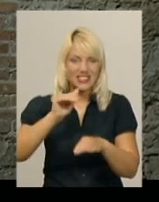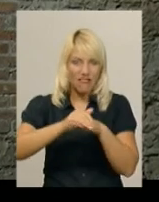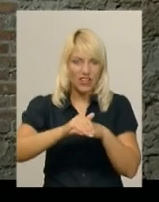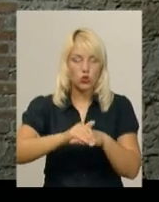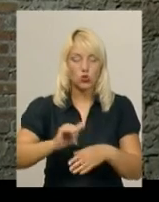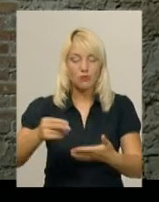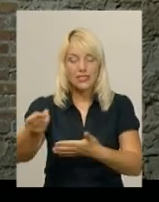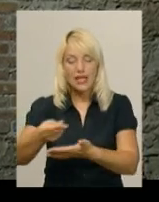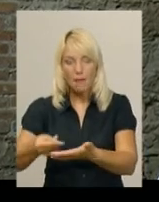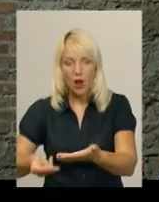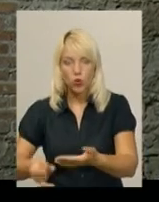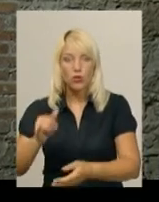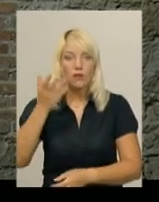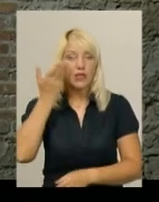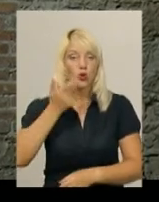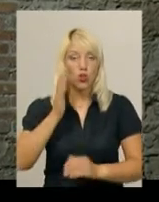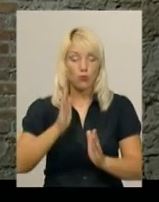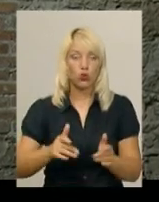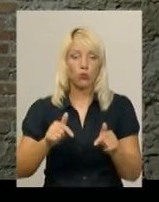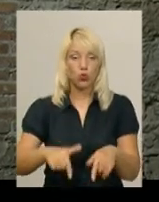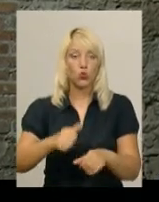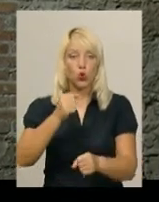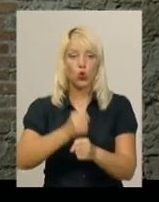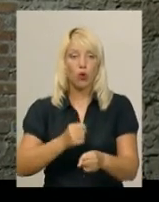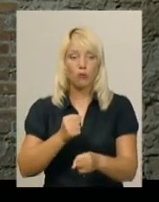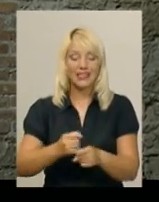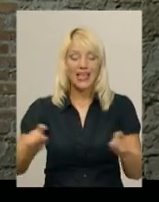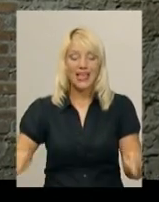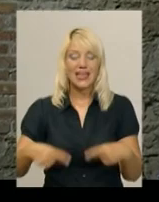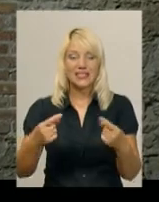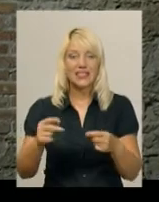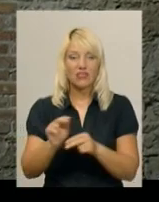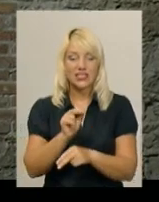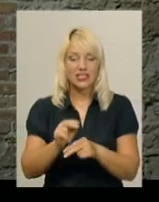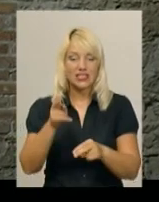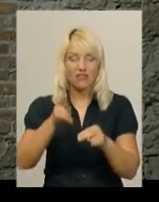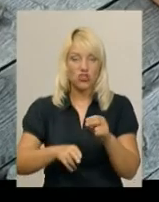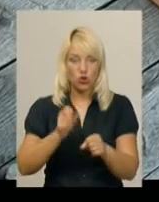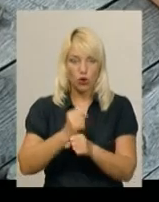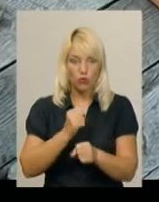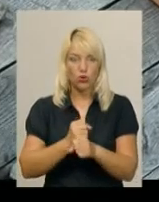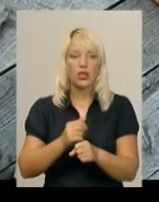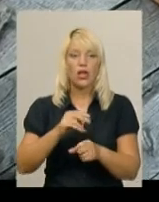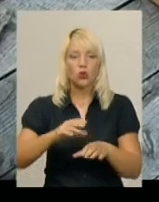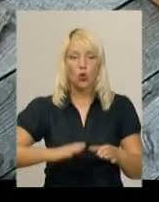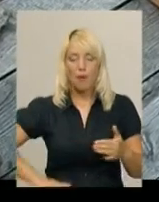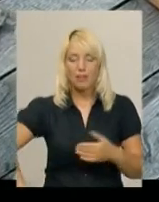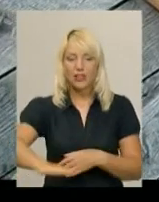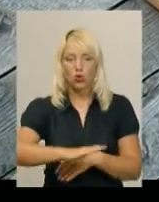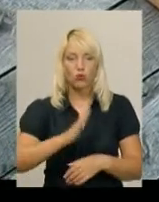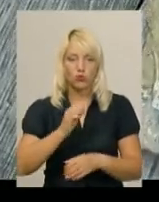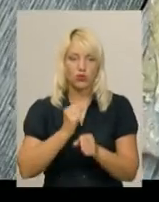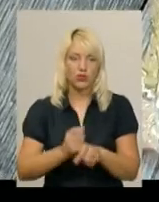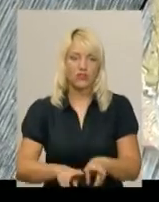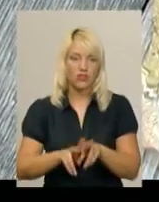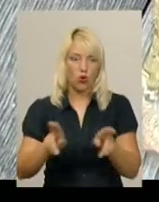замалюємо. І коли ми вже будемо тут робити реставраційні завершувальні роботи, то підлогу ми будемо робити в такому самому